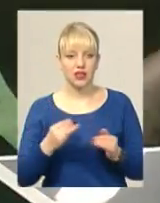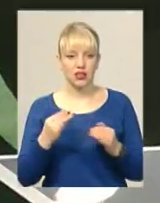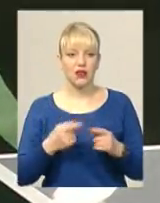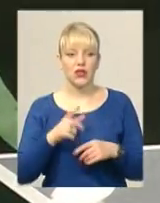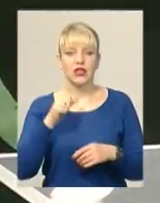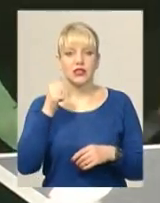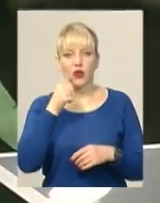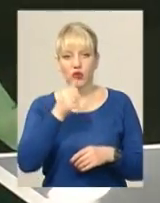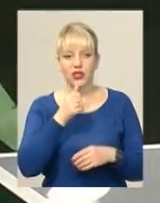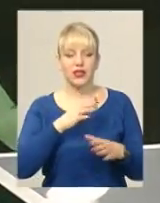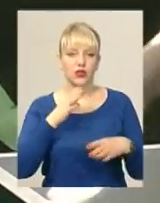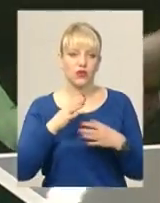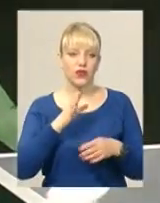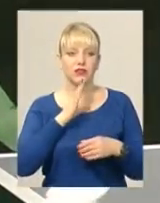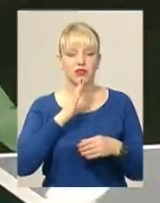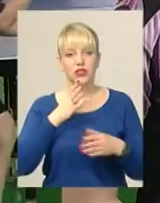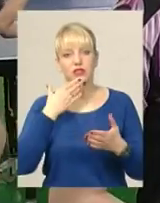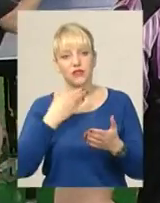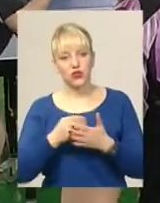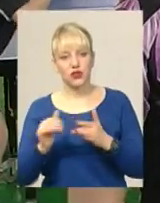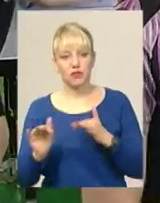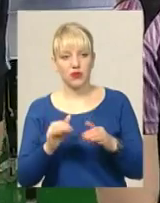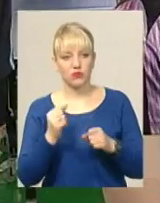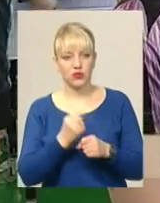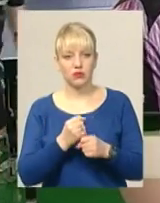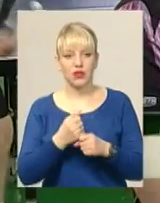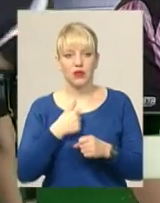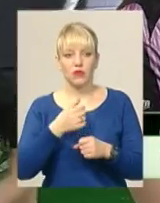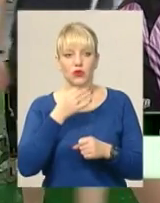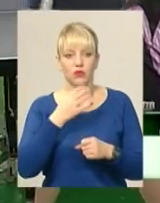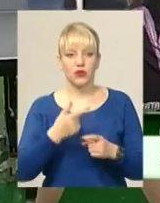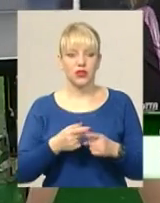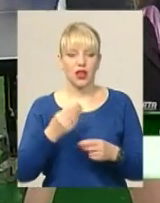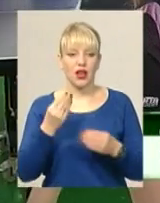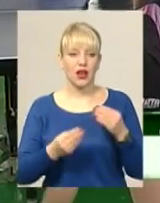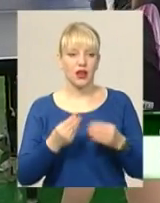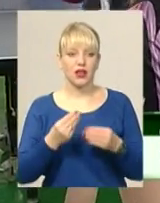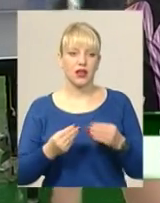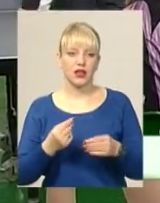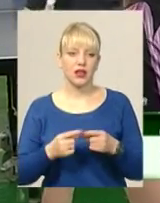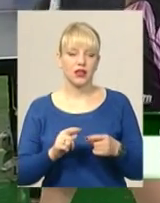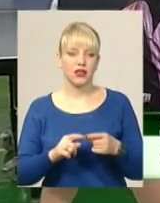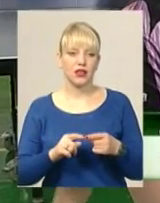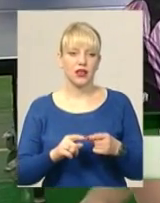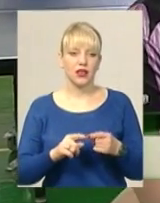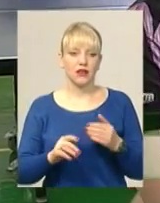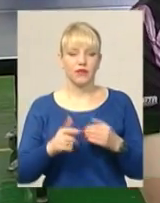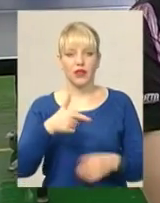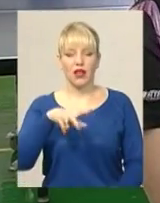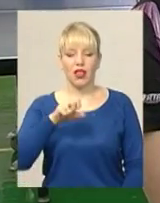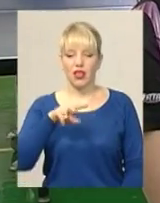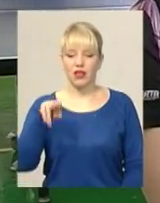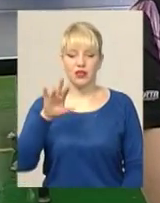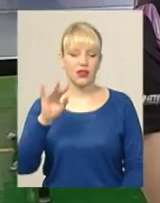спортсменки виробили свої власні технічні прийоми. Нам підходить тактика грати шипами, бо ми гладкими не можемо грати,